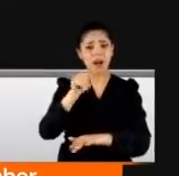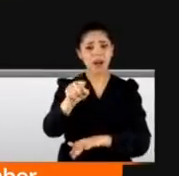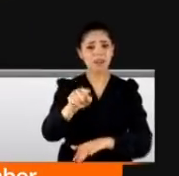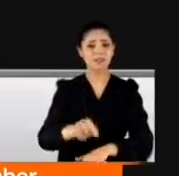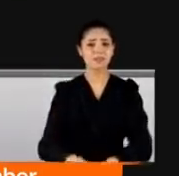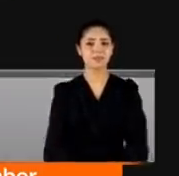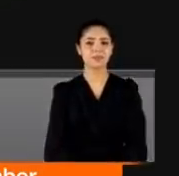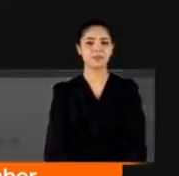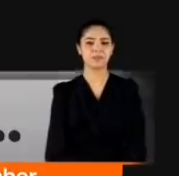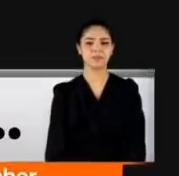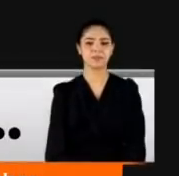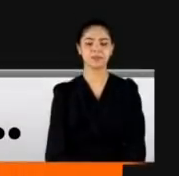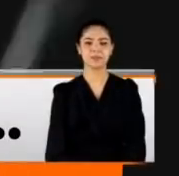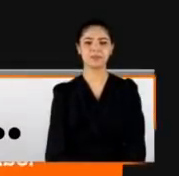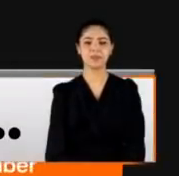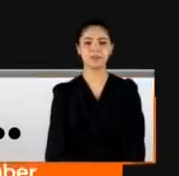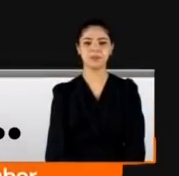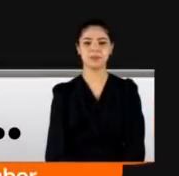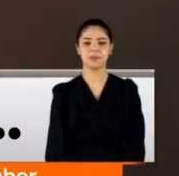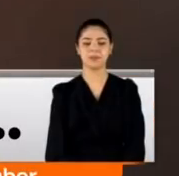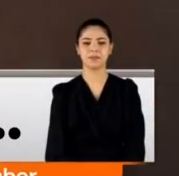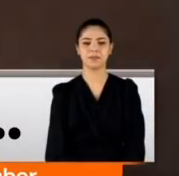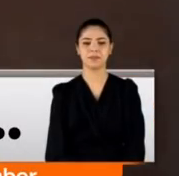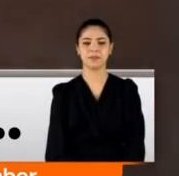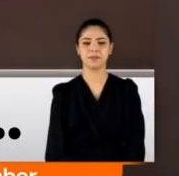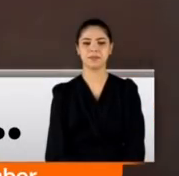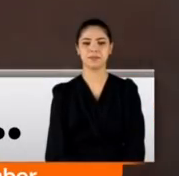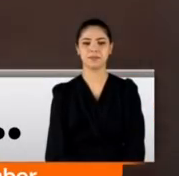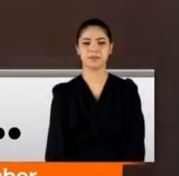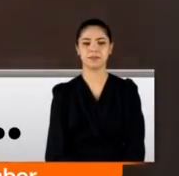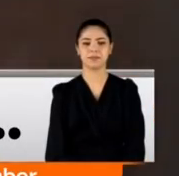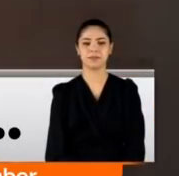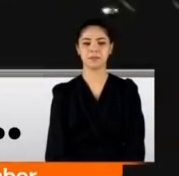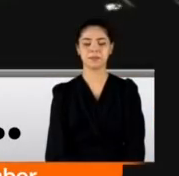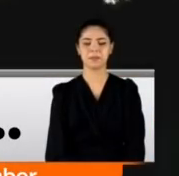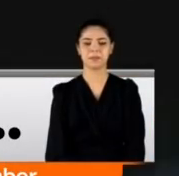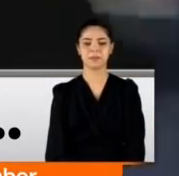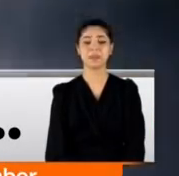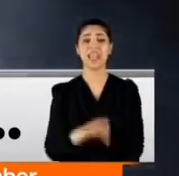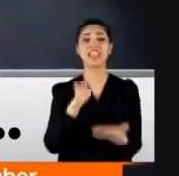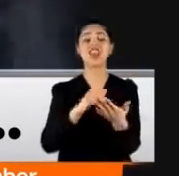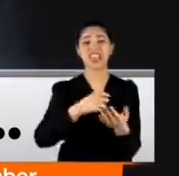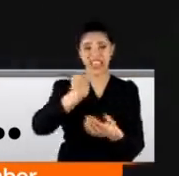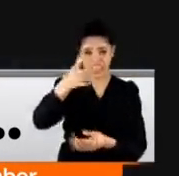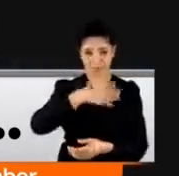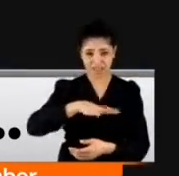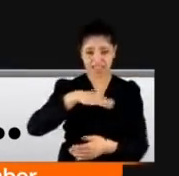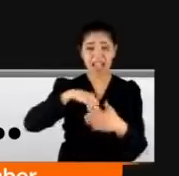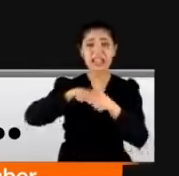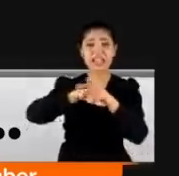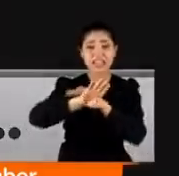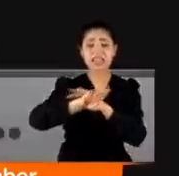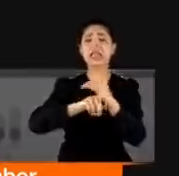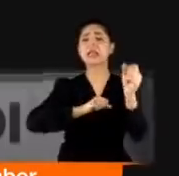gel. Ya bak çatıdan düşeceksin seni görüyoruz gel buraya gel. Seni almadan gitmeyeceğiz gel gel. Cezadan kaçmak için girdikleri